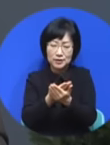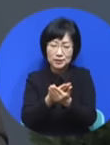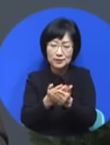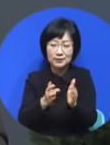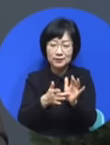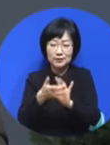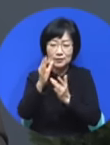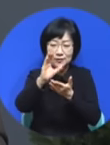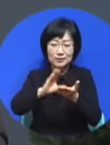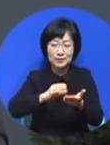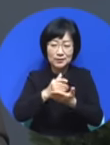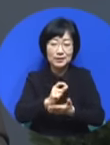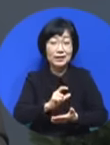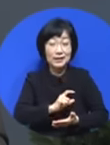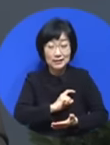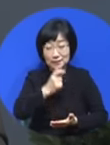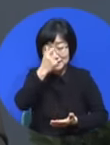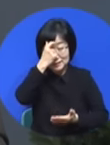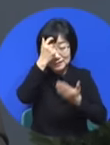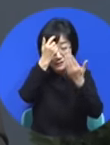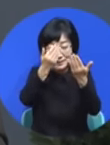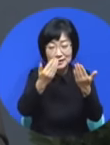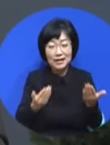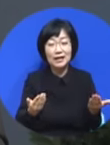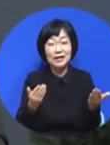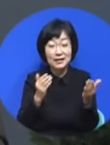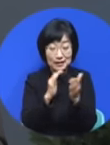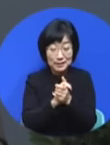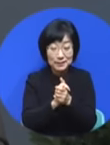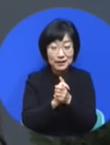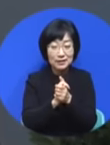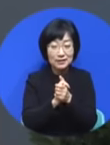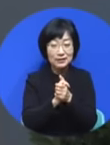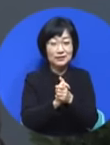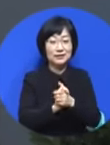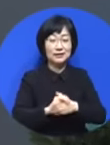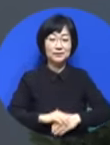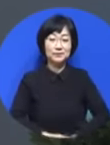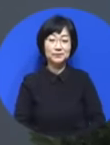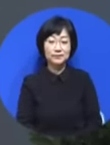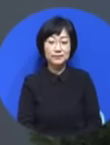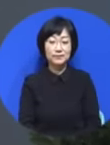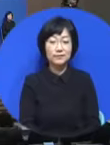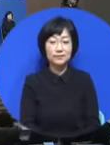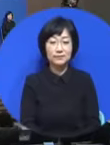예수 그리스도 이름으로 기도하옵나이다. 아멘. 아멘. 아멘. 아멘.